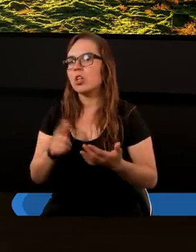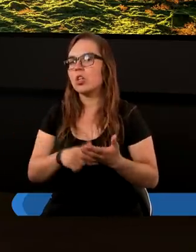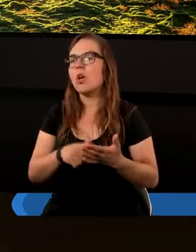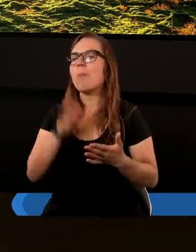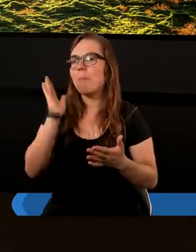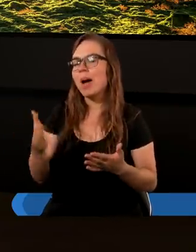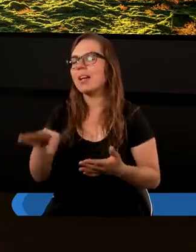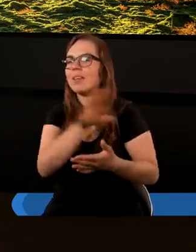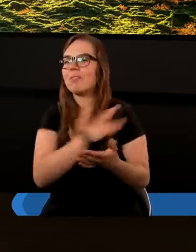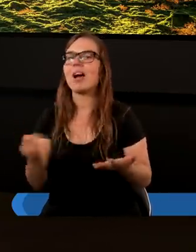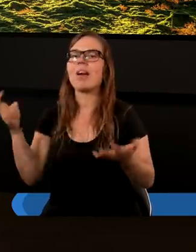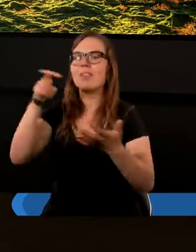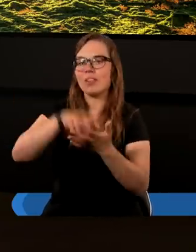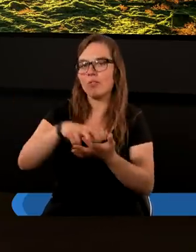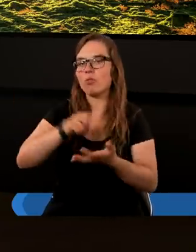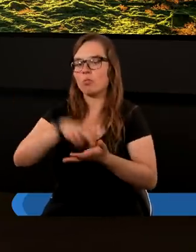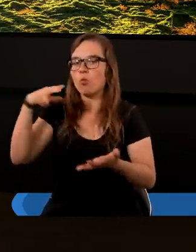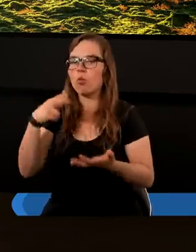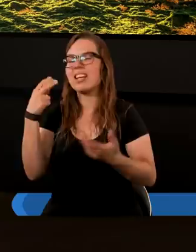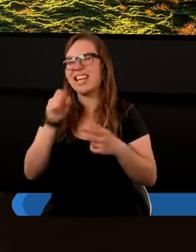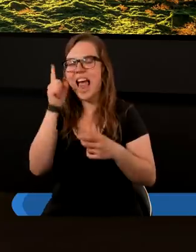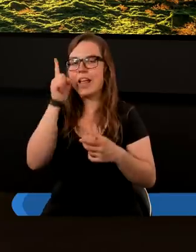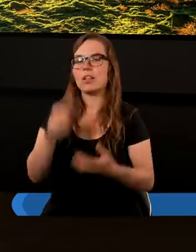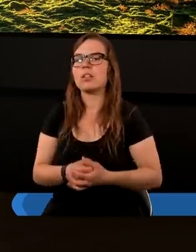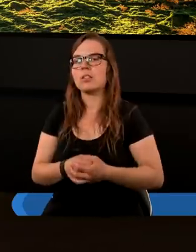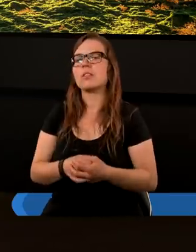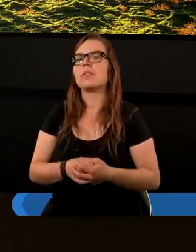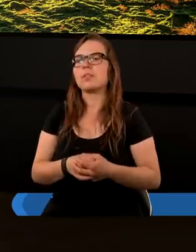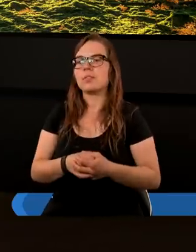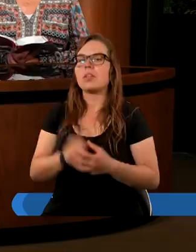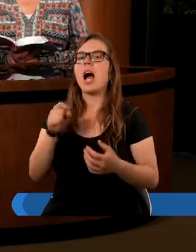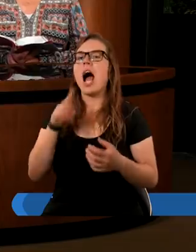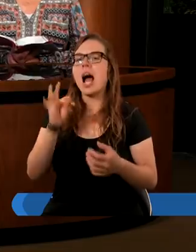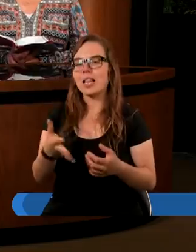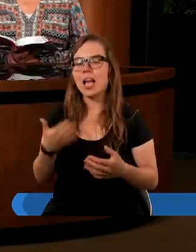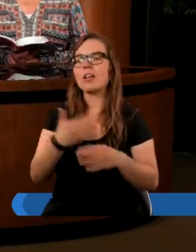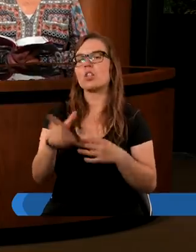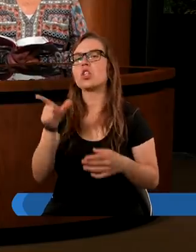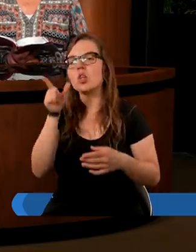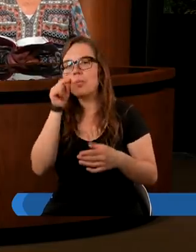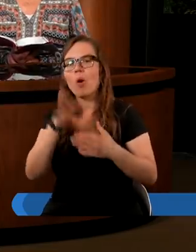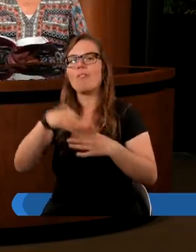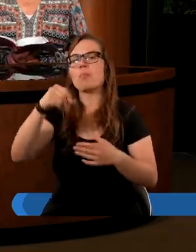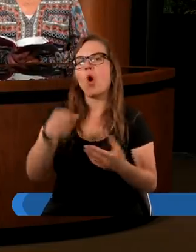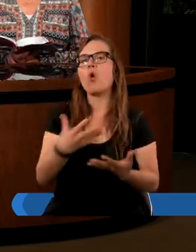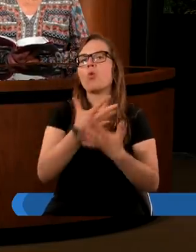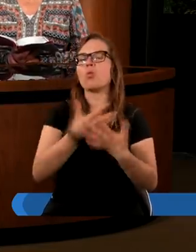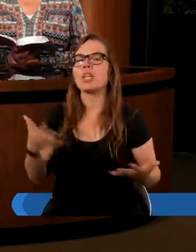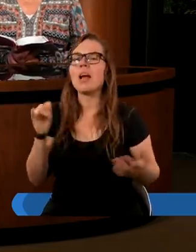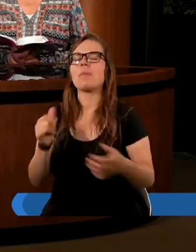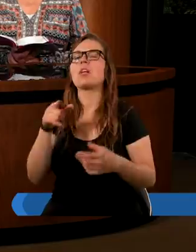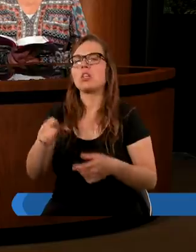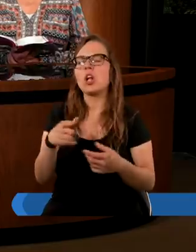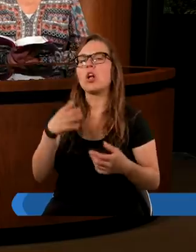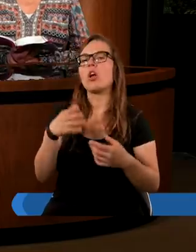będą zmartwych zbudzeni. Tak jest. A tak śpią w prochu ziemi. Pięknie